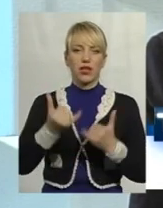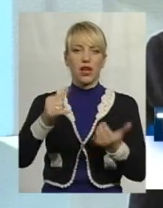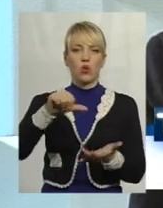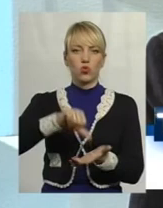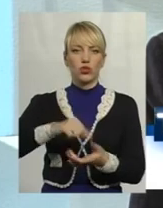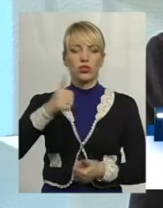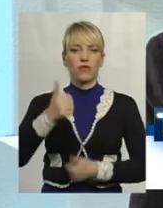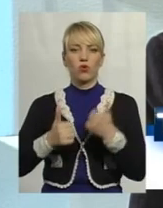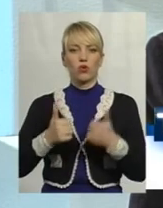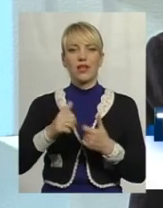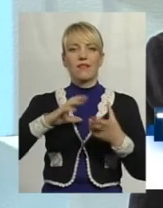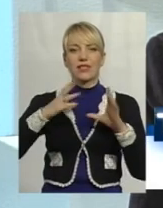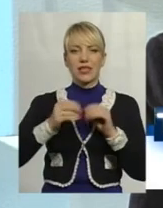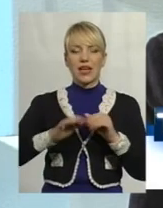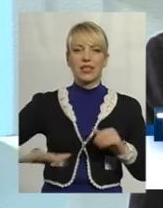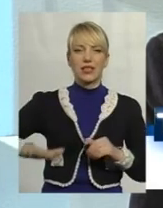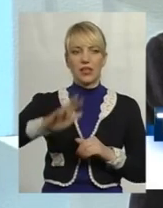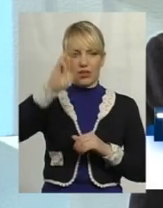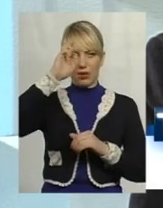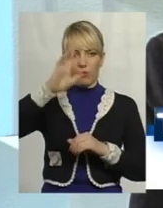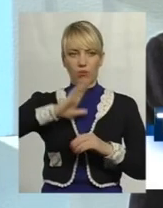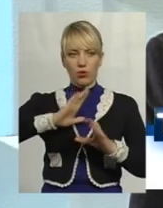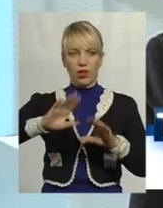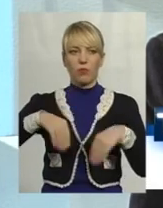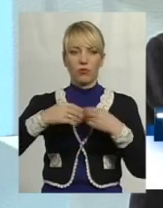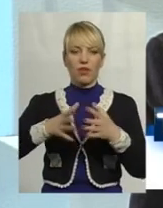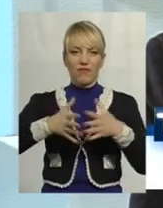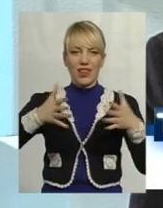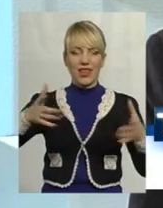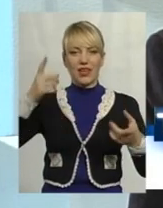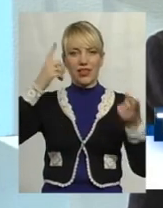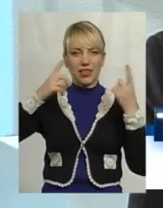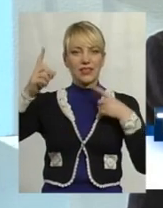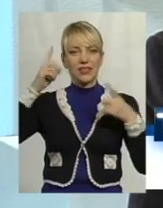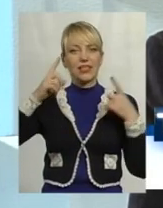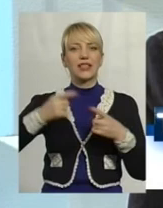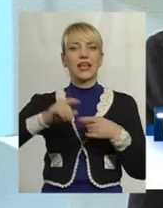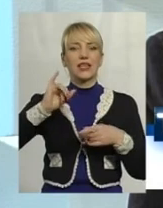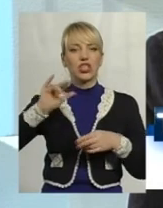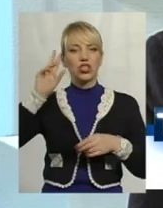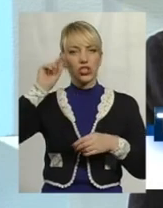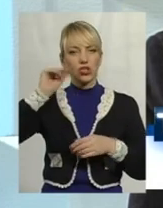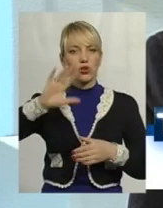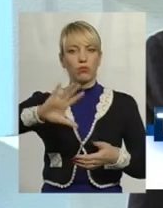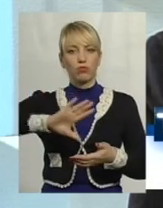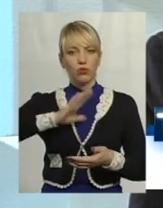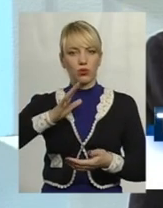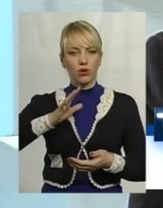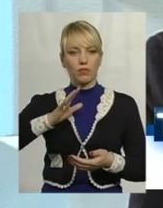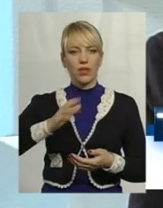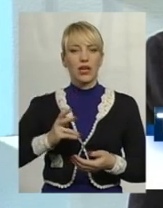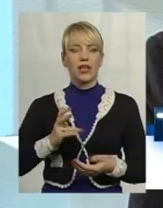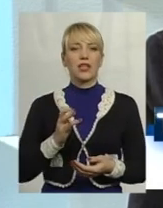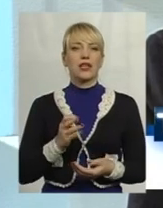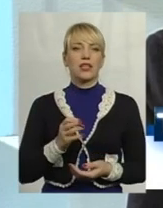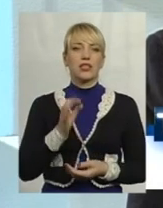Взагалі, на теренах держави була подана велика кількість ідей, тобто число було з